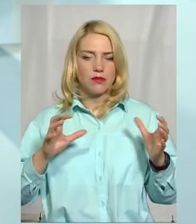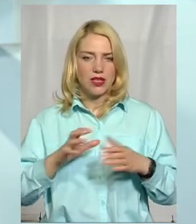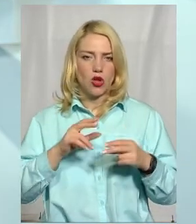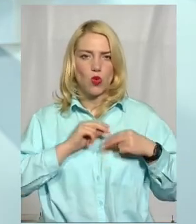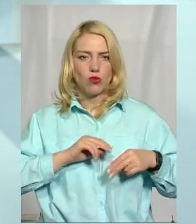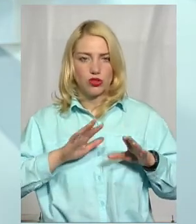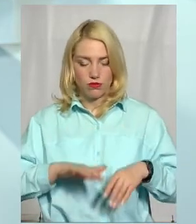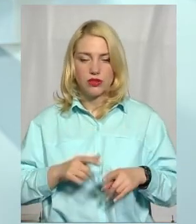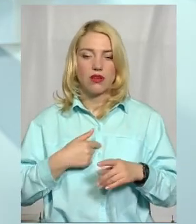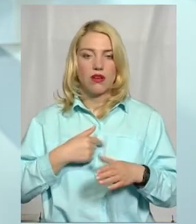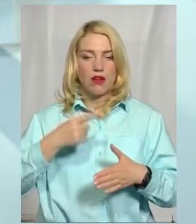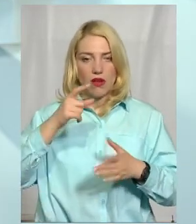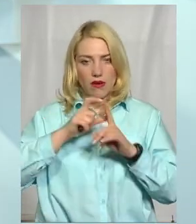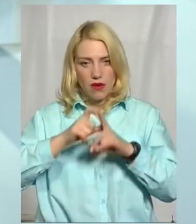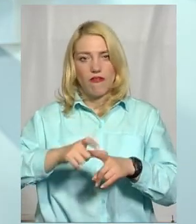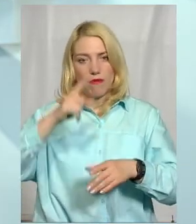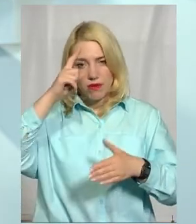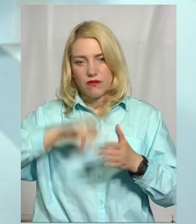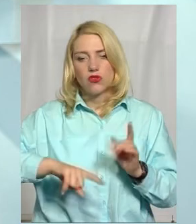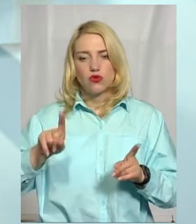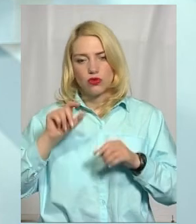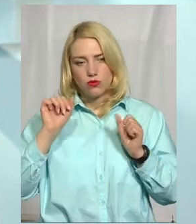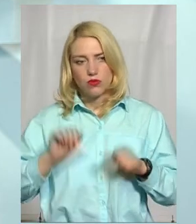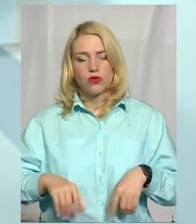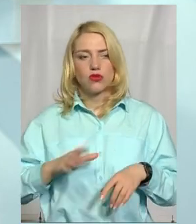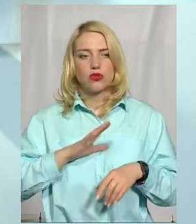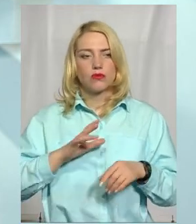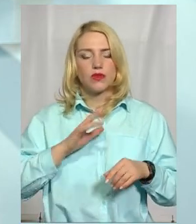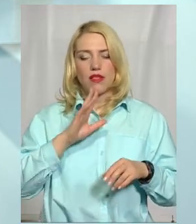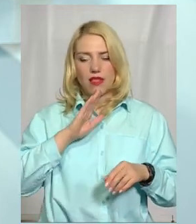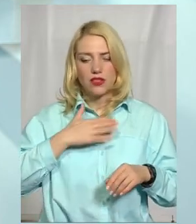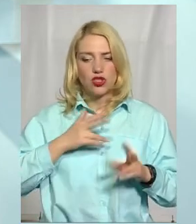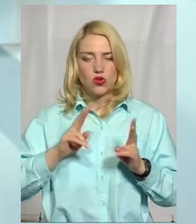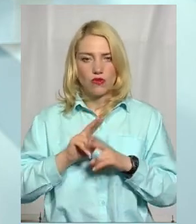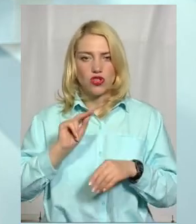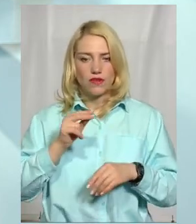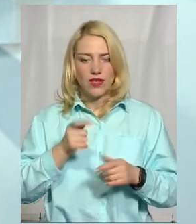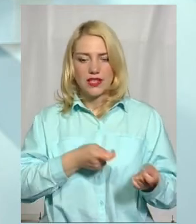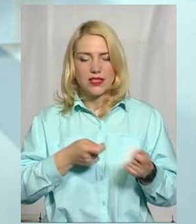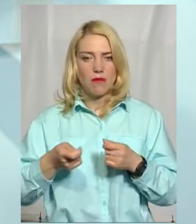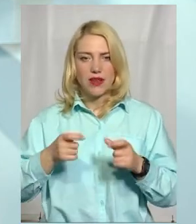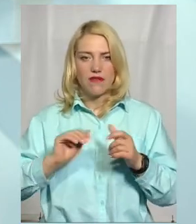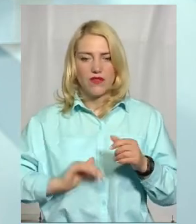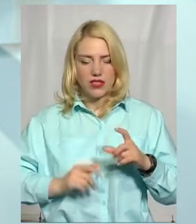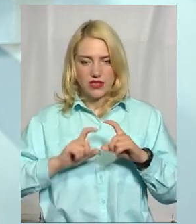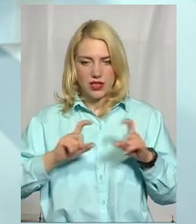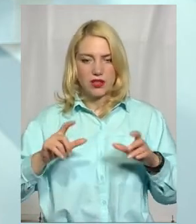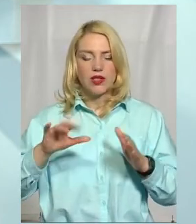якраз ми з цього приводу, була наша остання зустріч у четвер з перевізниками, за участю і представника